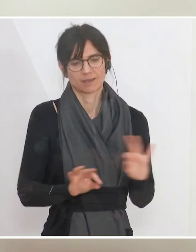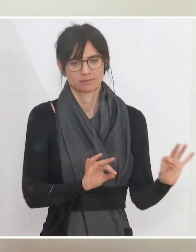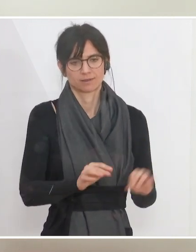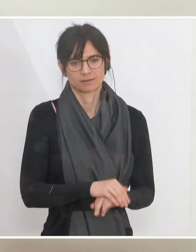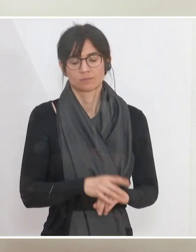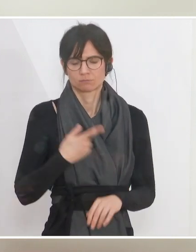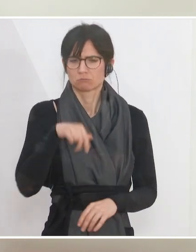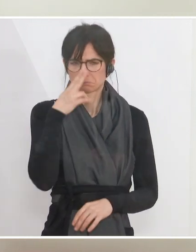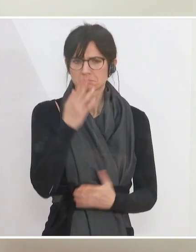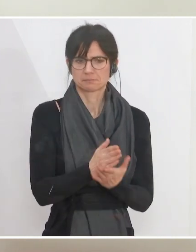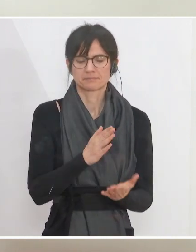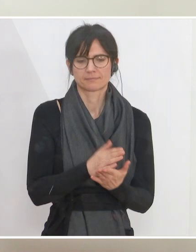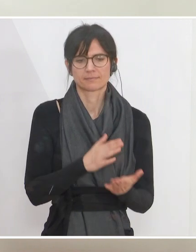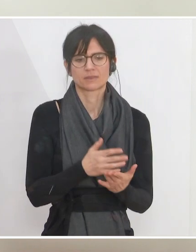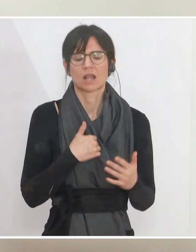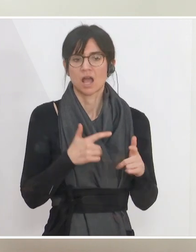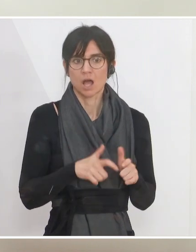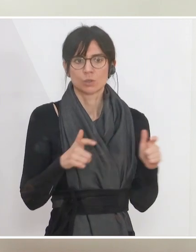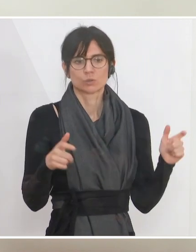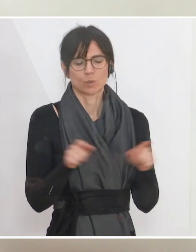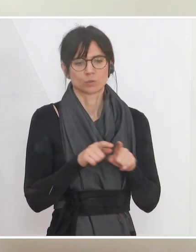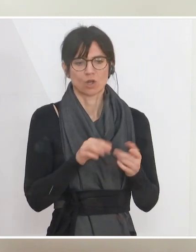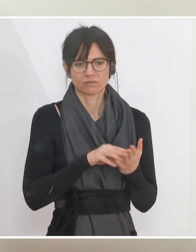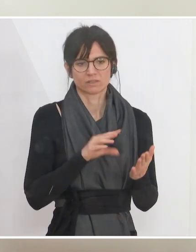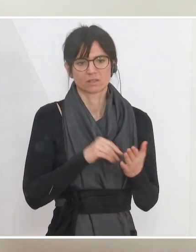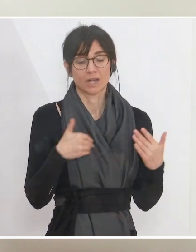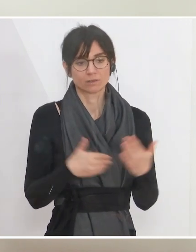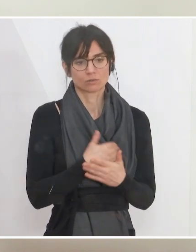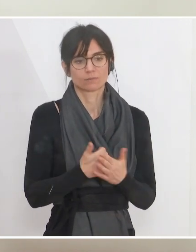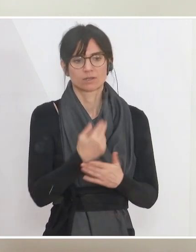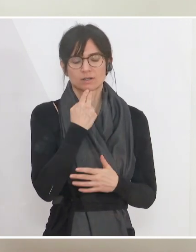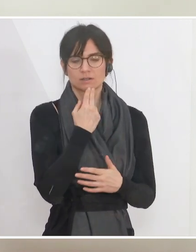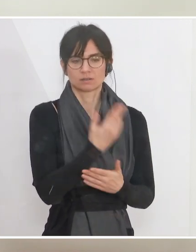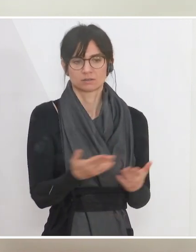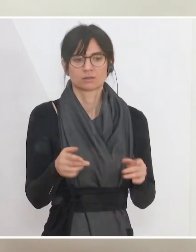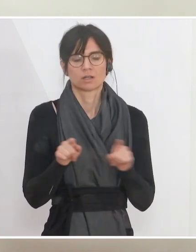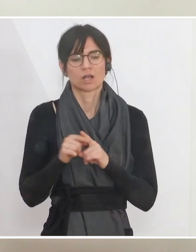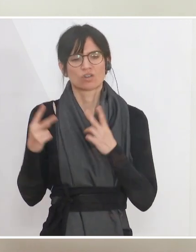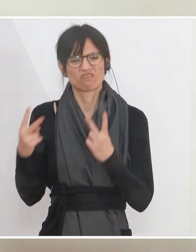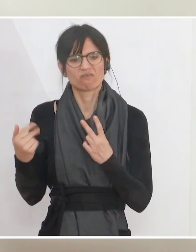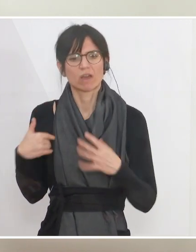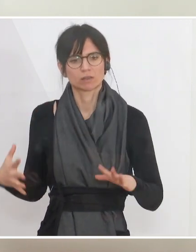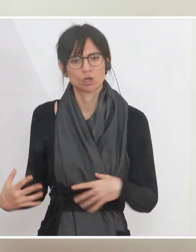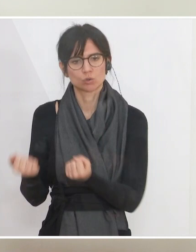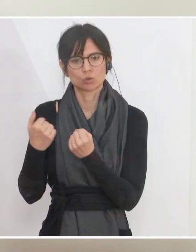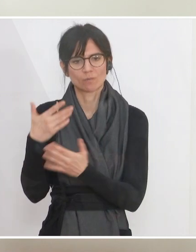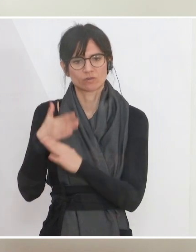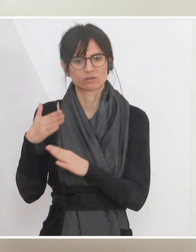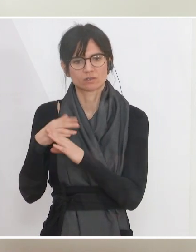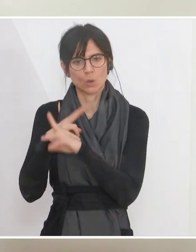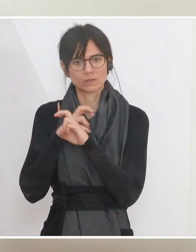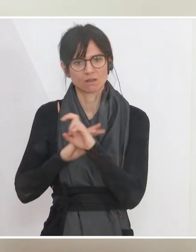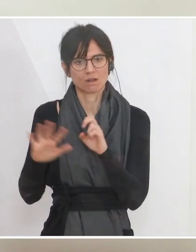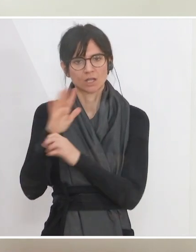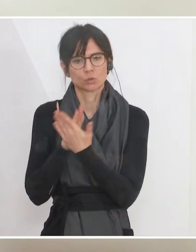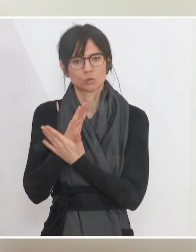Und wir sehen, dass gerade beim Ausbau und bei der Nutzung der erneuerbaren Energien auch der Wertschöpfungsanteil für Österreich im